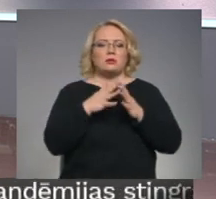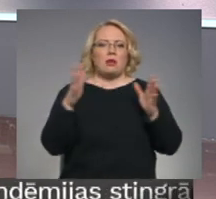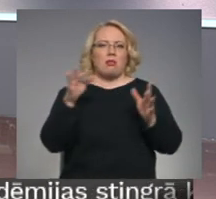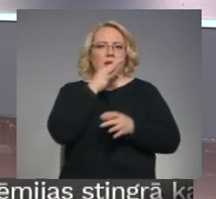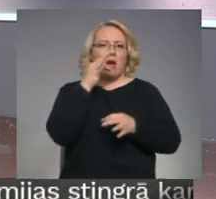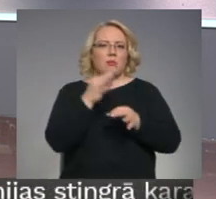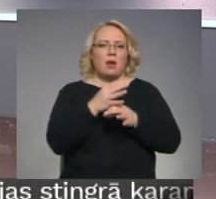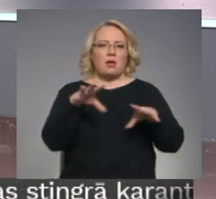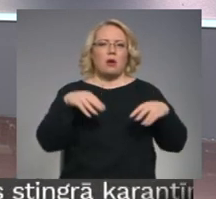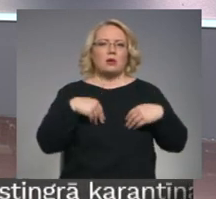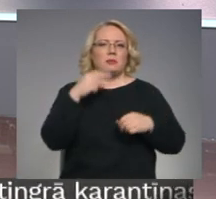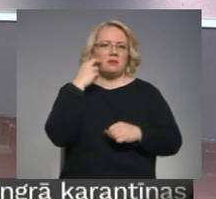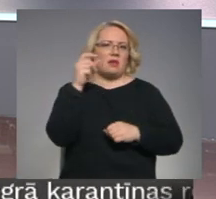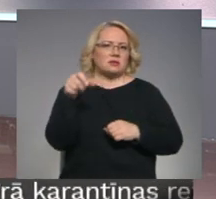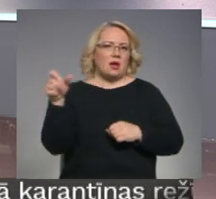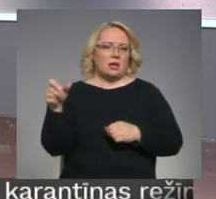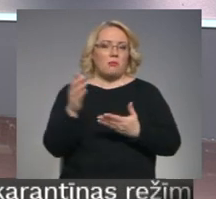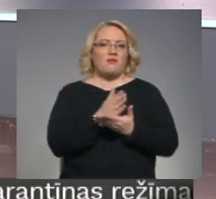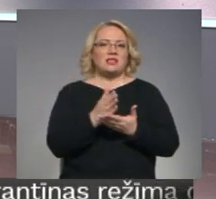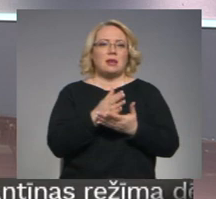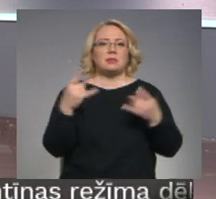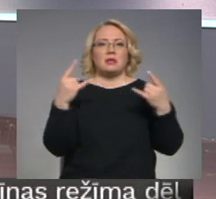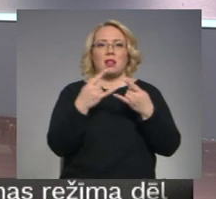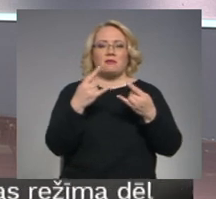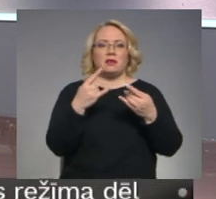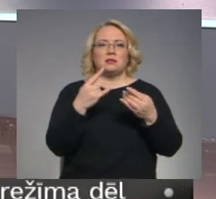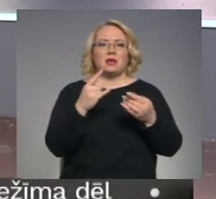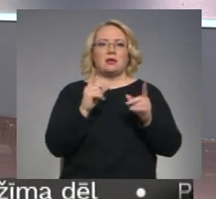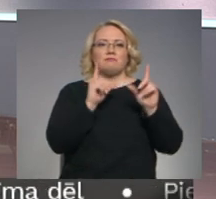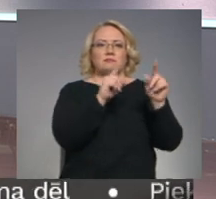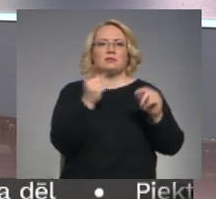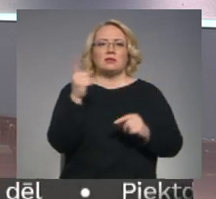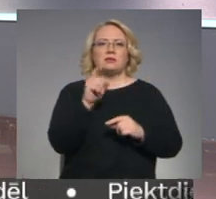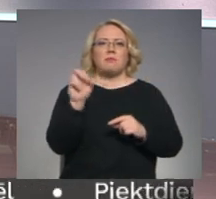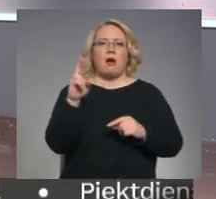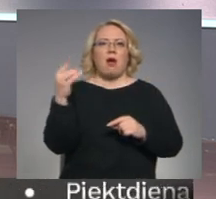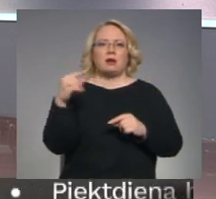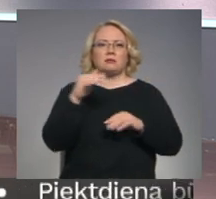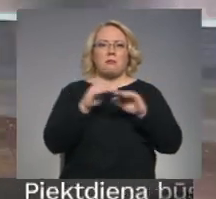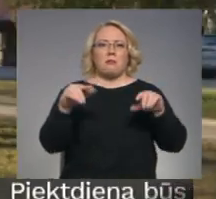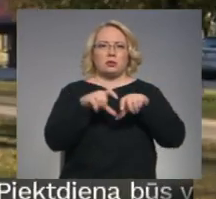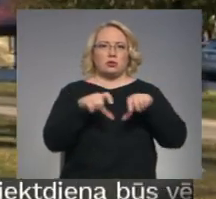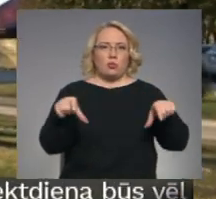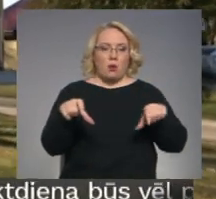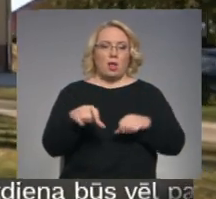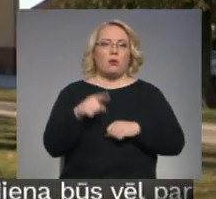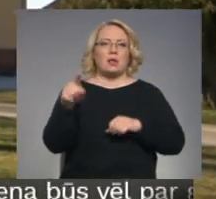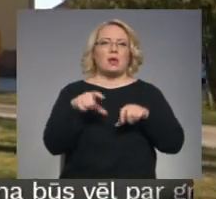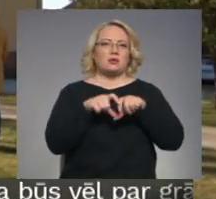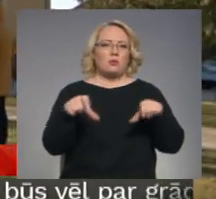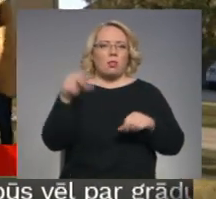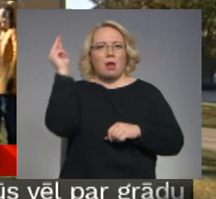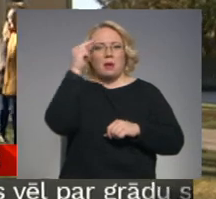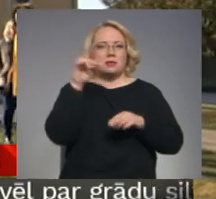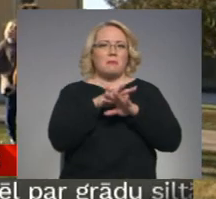lielāka atbildība ir jāuzņemas vecākiem un vicemstilvīsiet devās uz Spāris pamatskolu. Spāris pamatskolā ikdienā